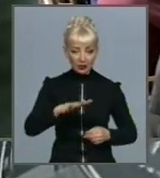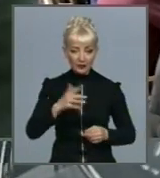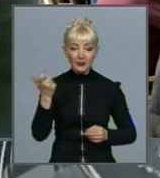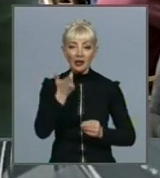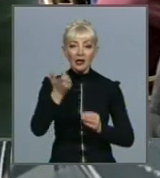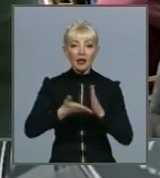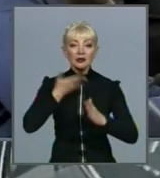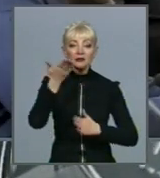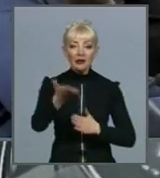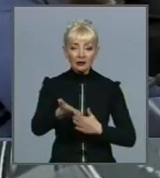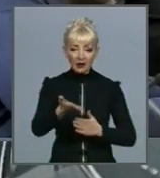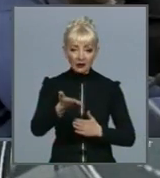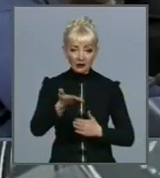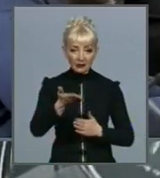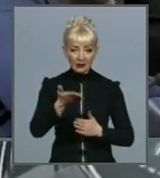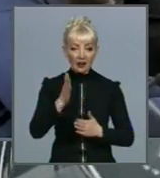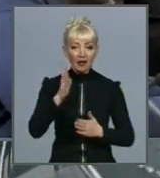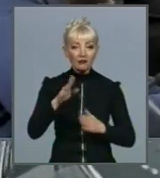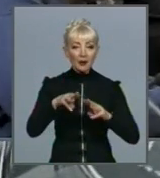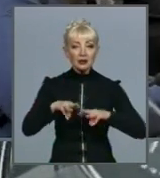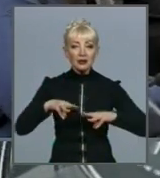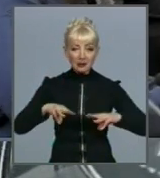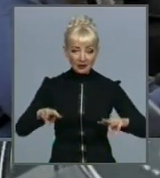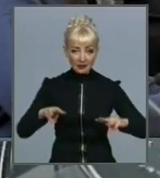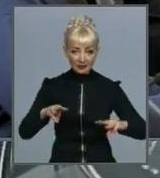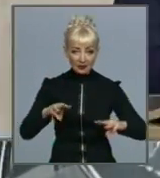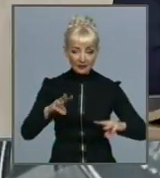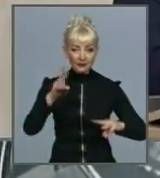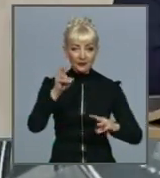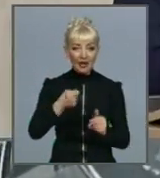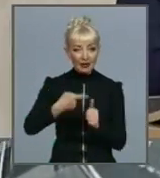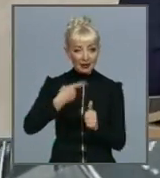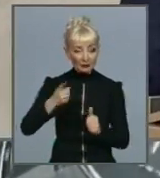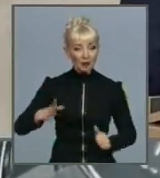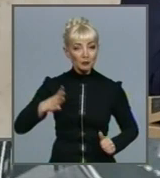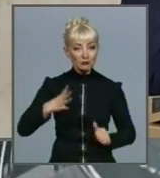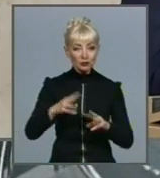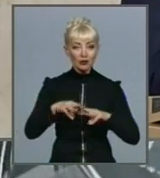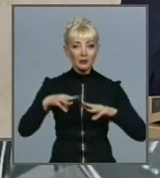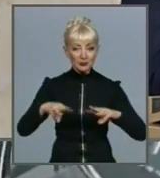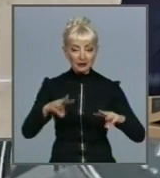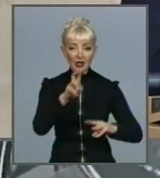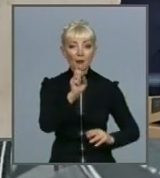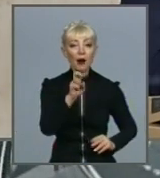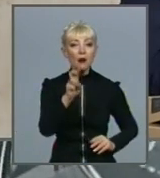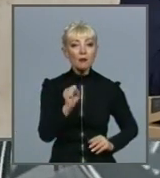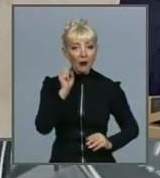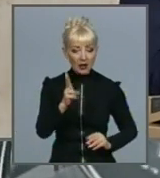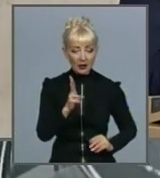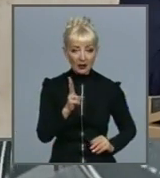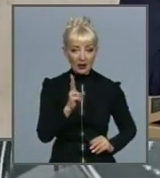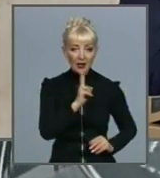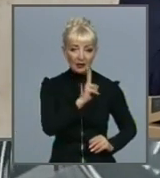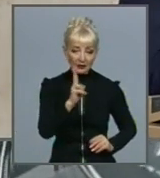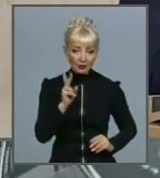міністерства на ім'я колишнього міністра Львони Бобак, якому вони виразили готовність і